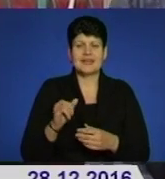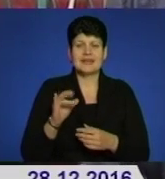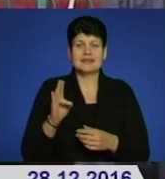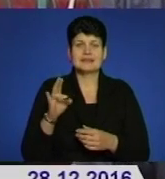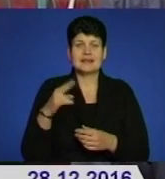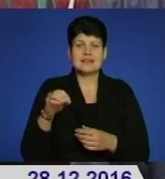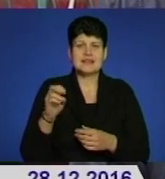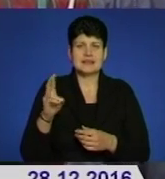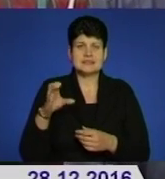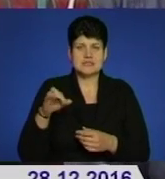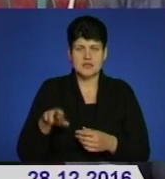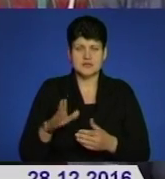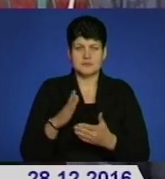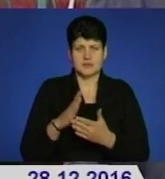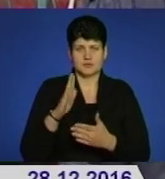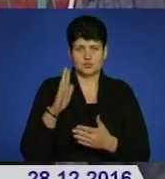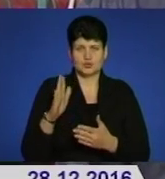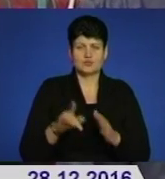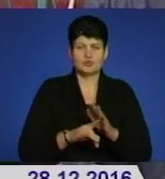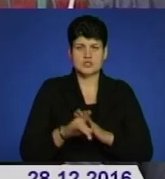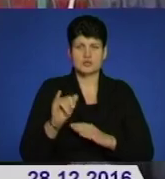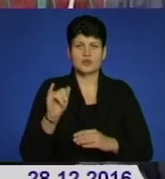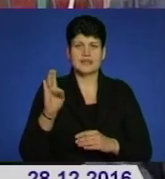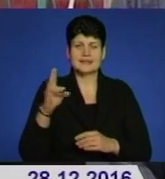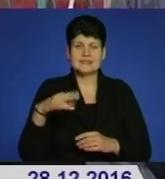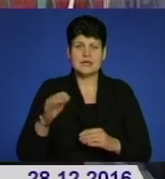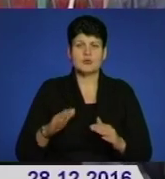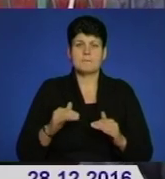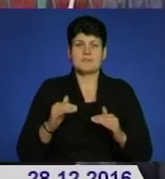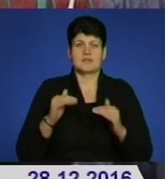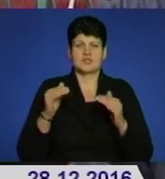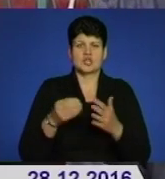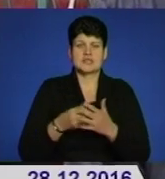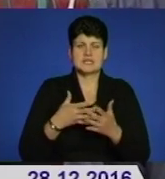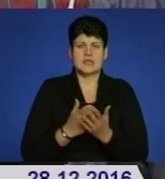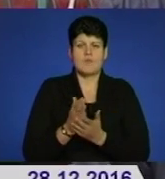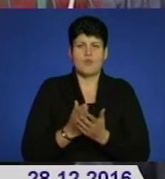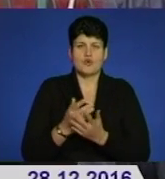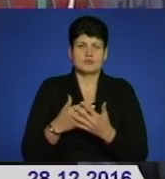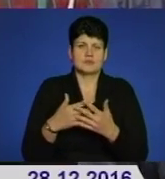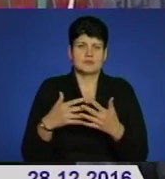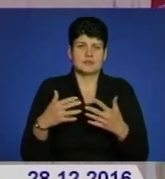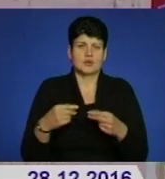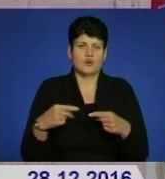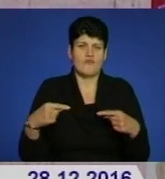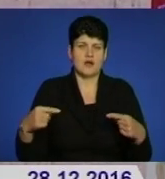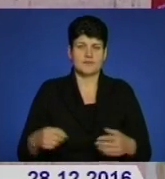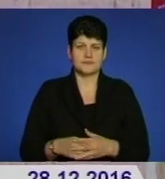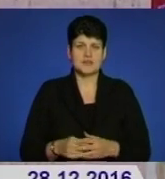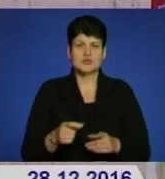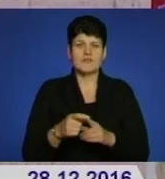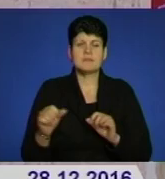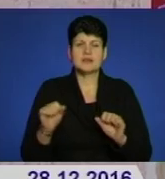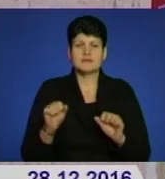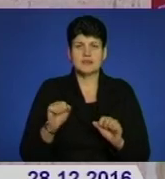повинна бути спочатку індексація, а потім вже підвищення цін на будь-які послуги, на будь-які ціни на товари. За словами